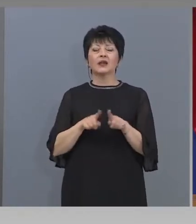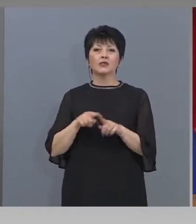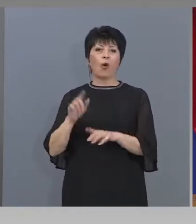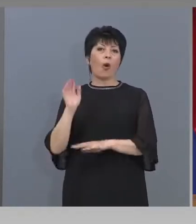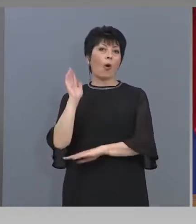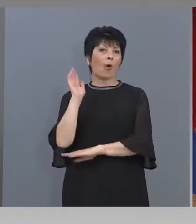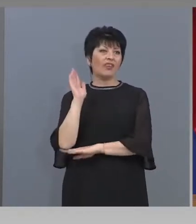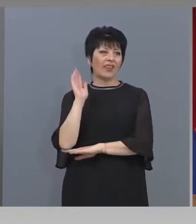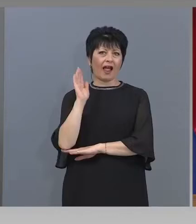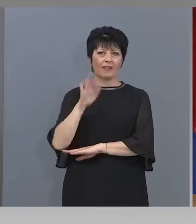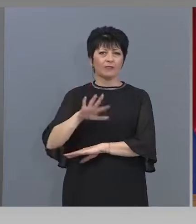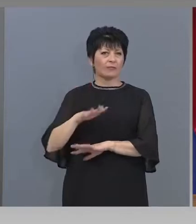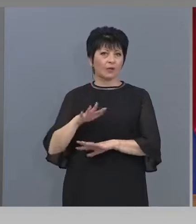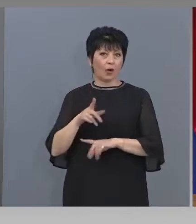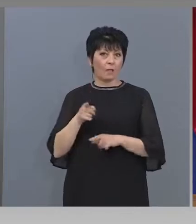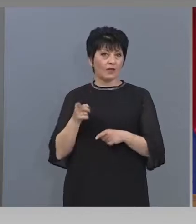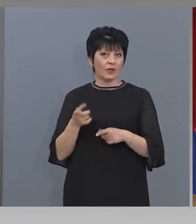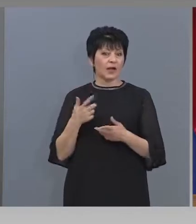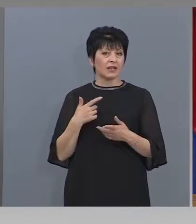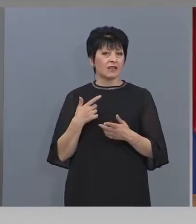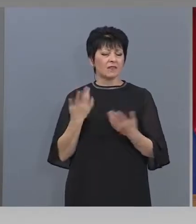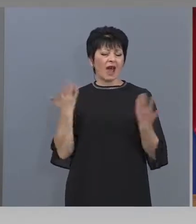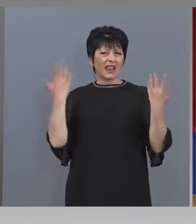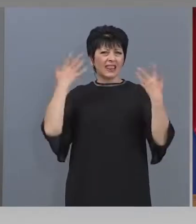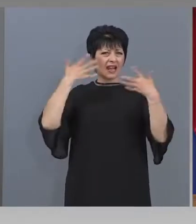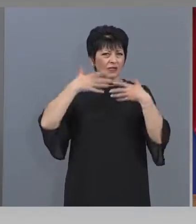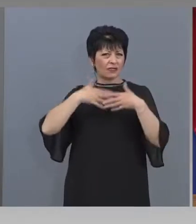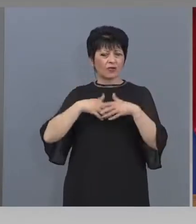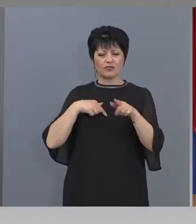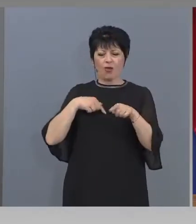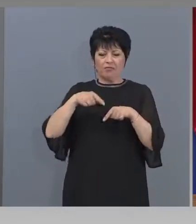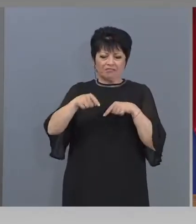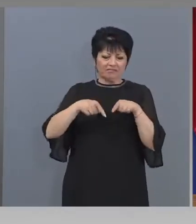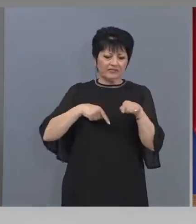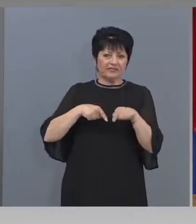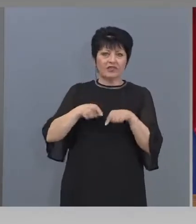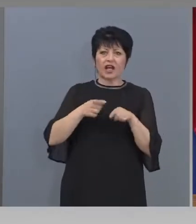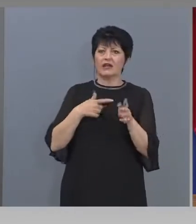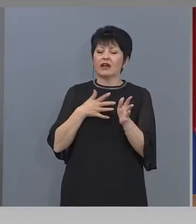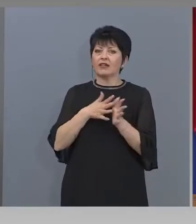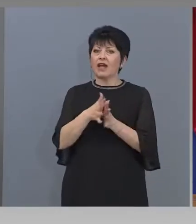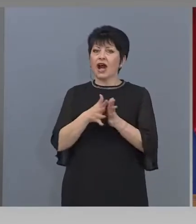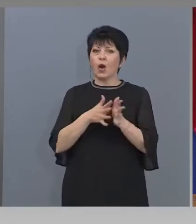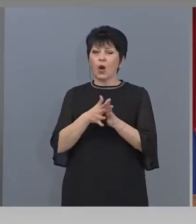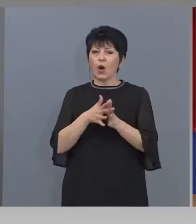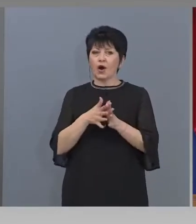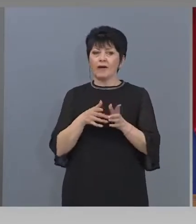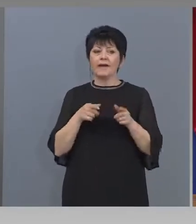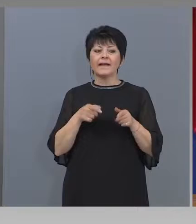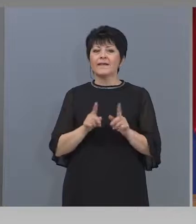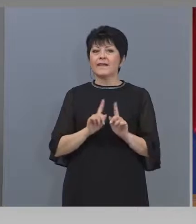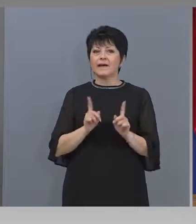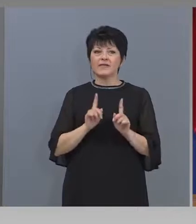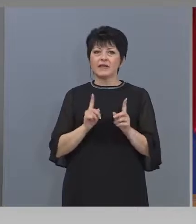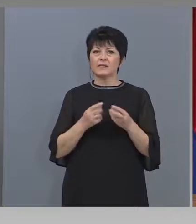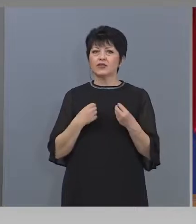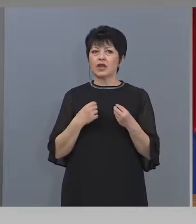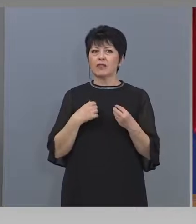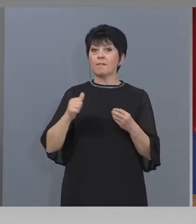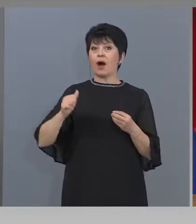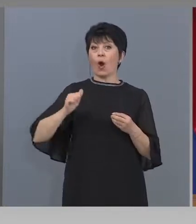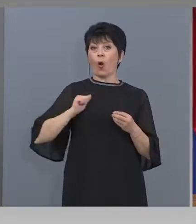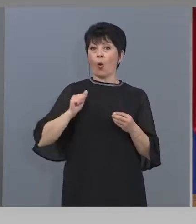или хостел, в който има денонощно предвижване на хора. Там не може да се осигури нормална охрана на това.